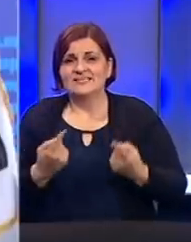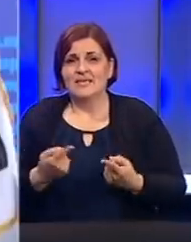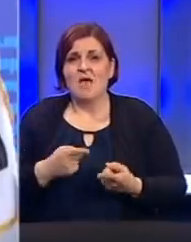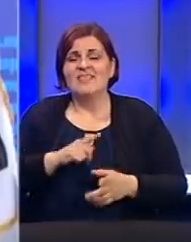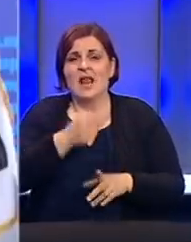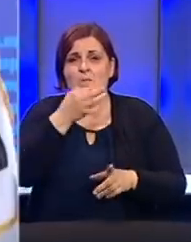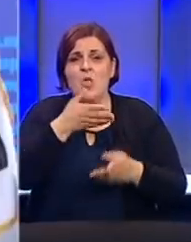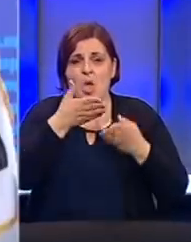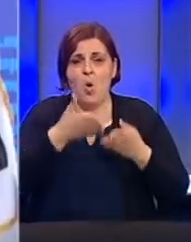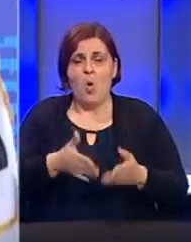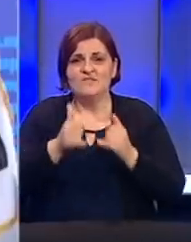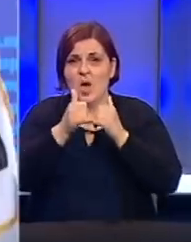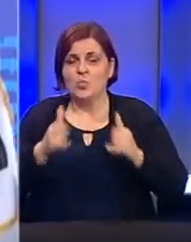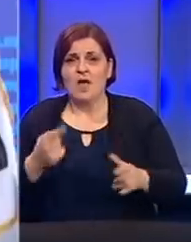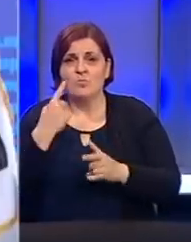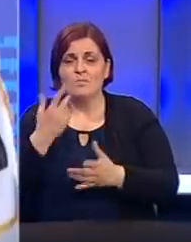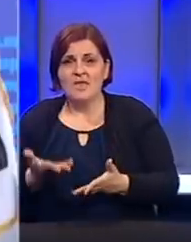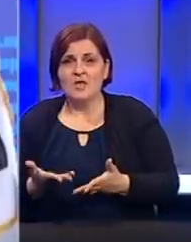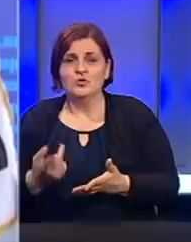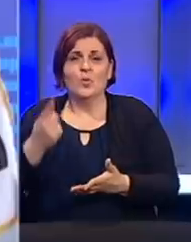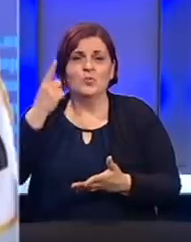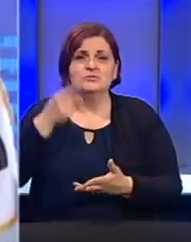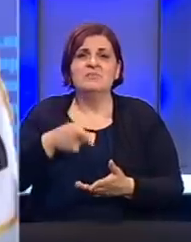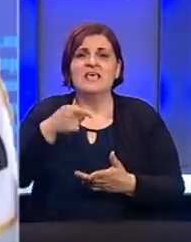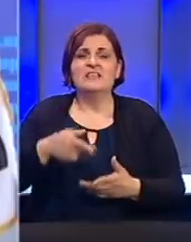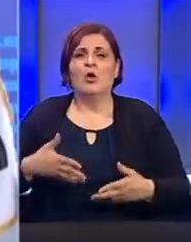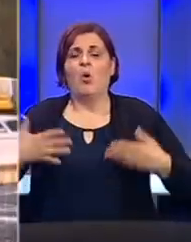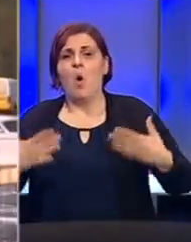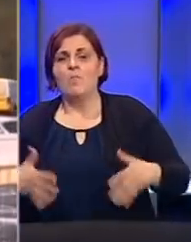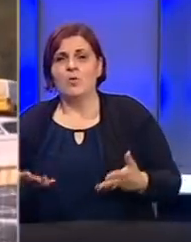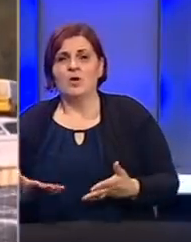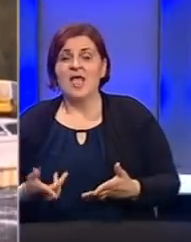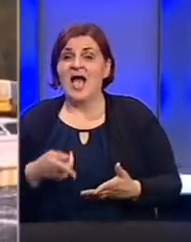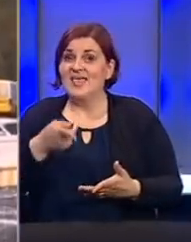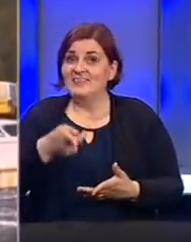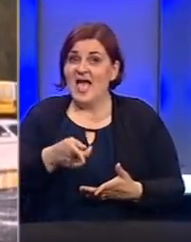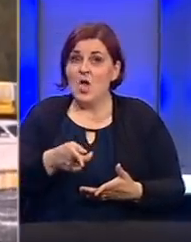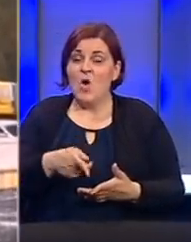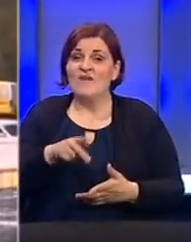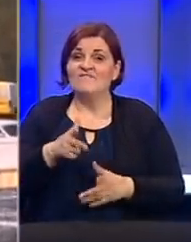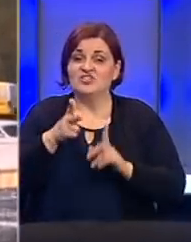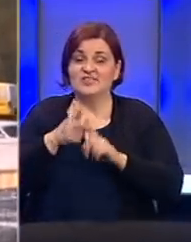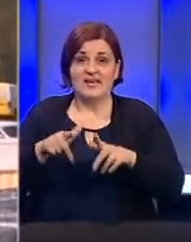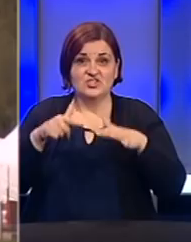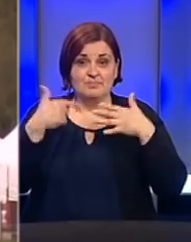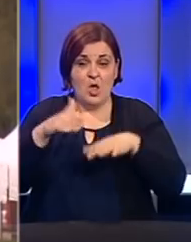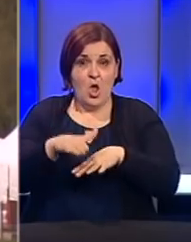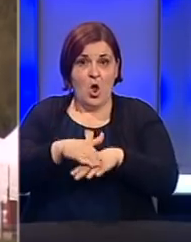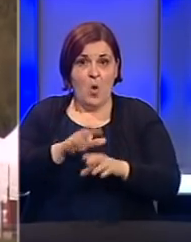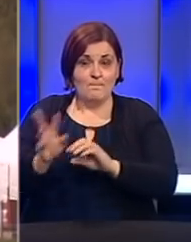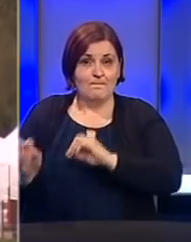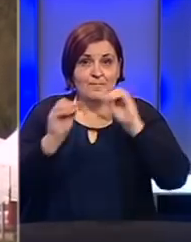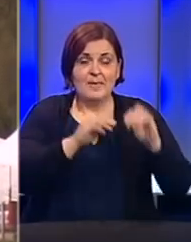daleko bolje ovdje u gradu Bihaća u smislu njihove komotnosti. S obzirom na to da je ovo već treća sedmica od početka